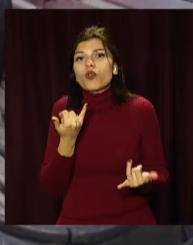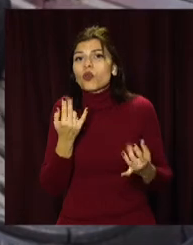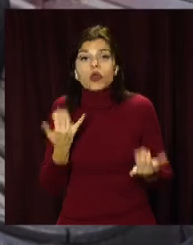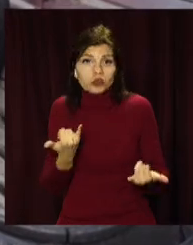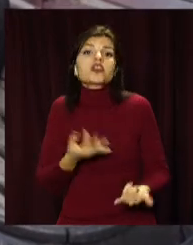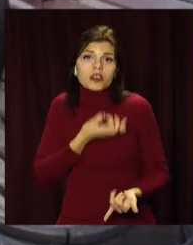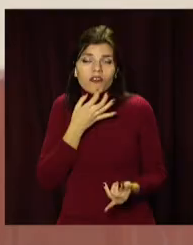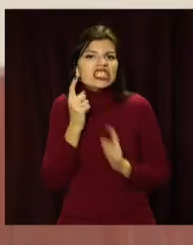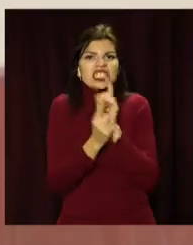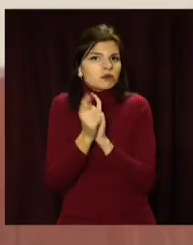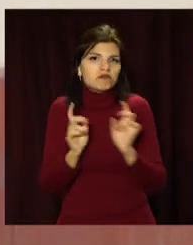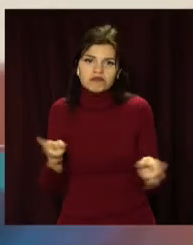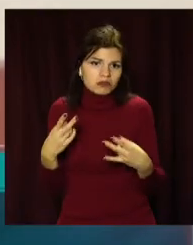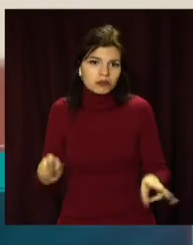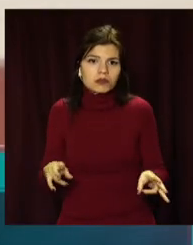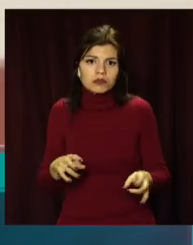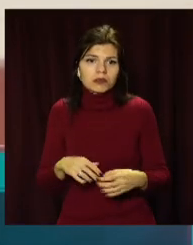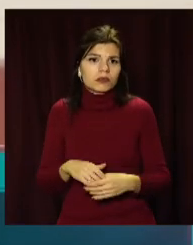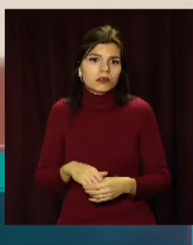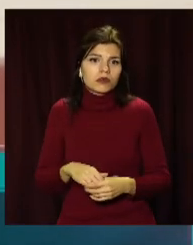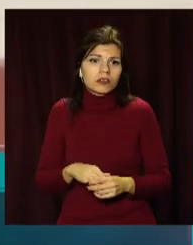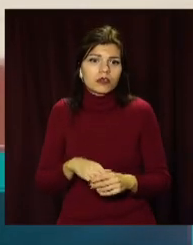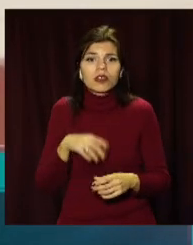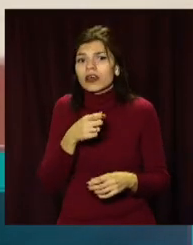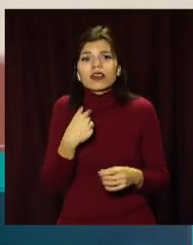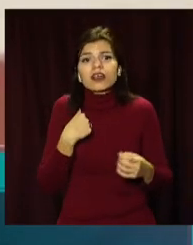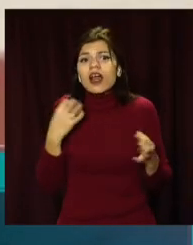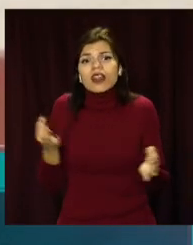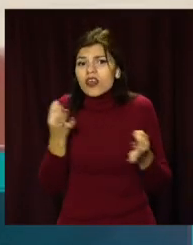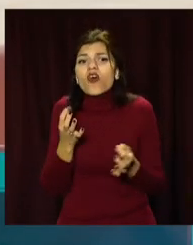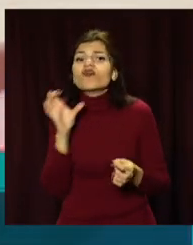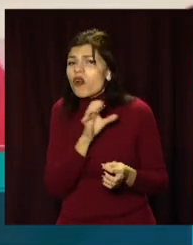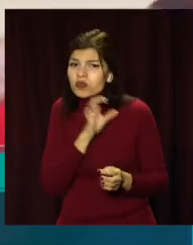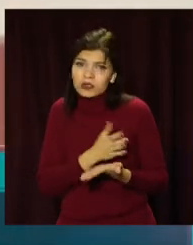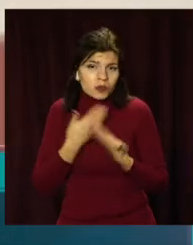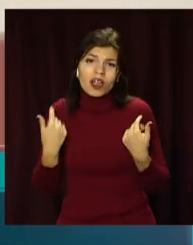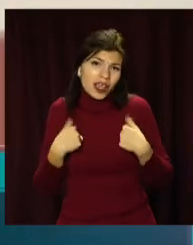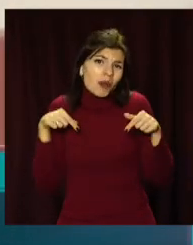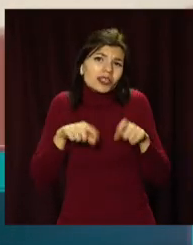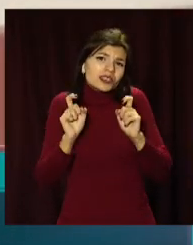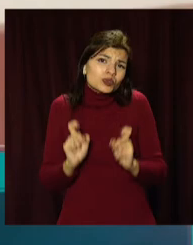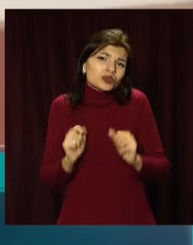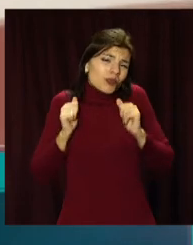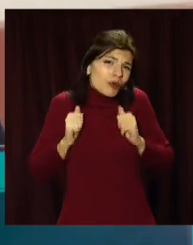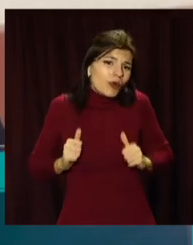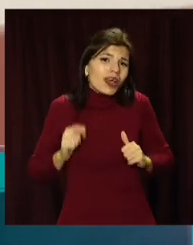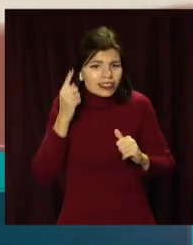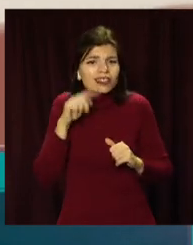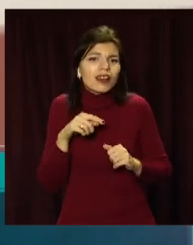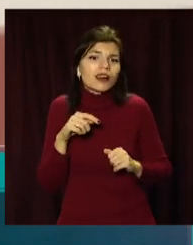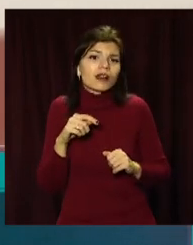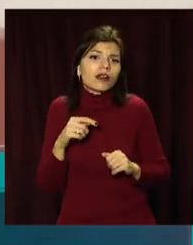змінювати не планує. В карман не лізу, я ніколи не краду. Я тут сидю, знаєте,